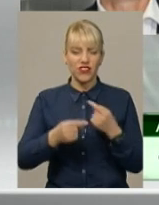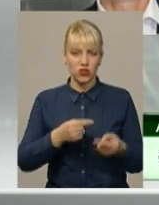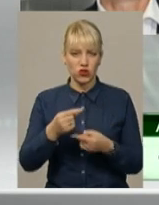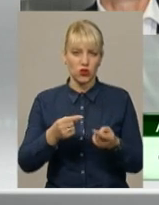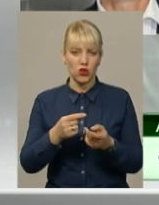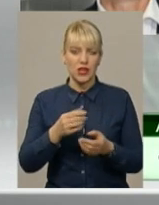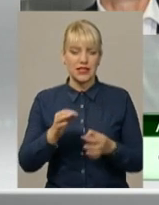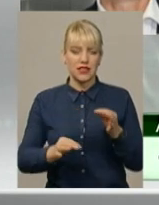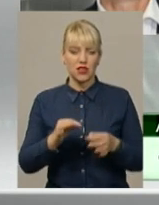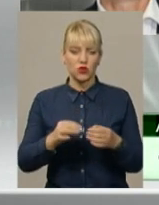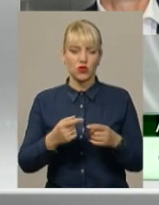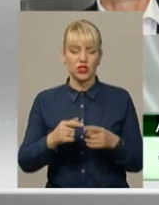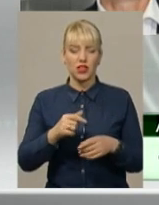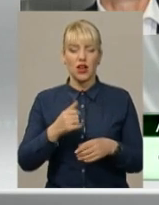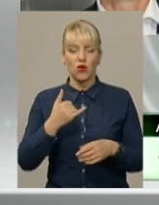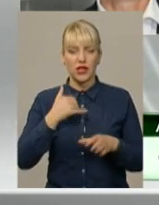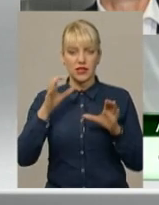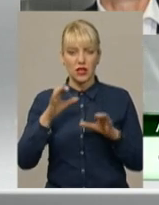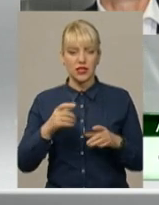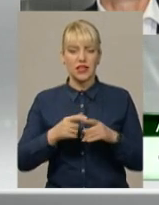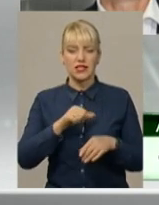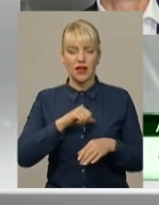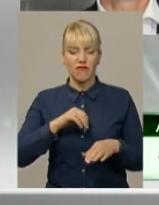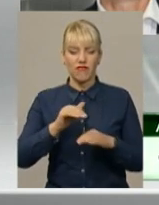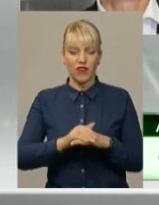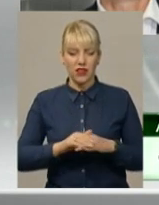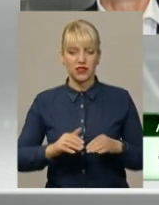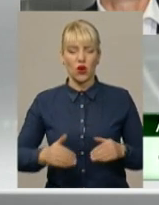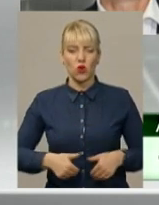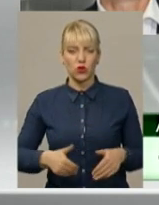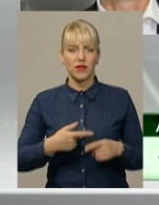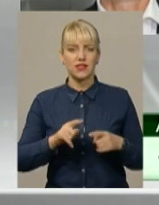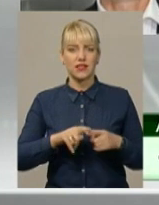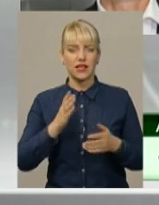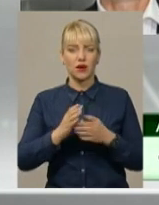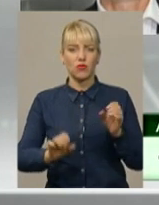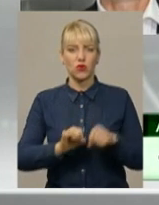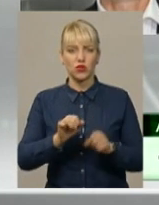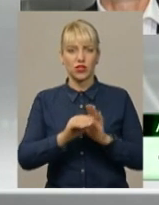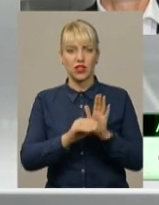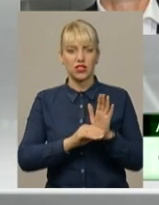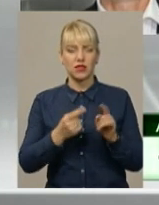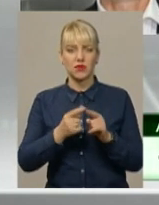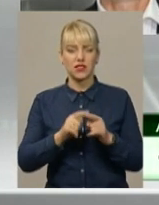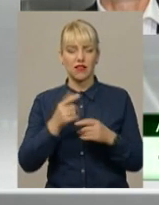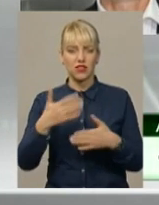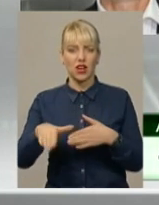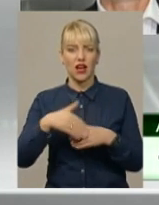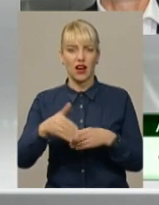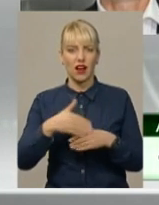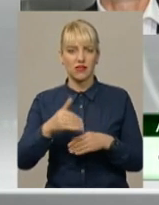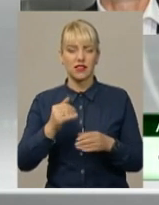Голодування розцінюється як порушення режиму утримання. І це вже карається в дисциплінарному